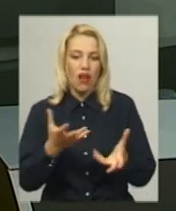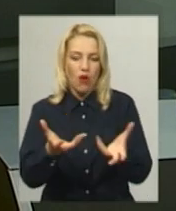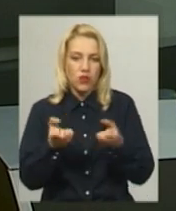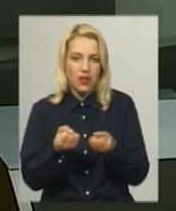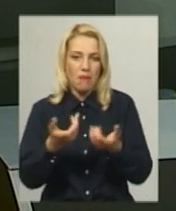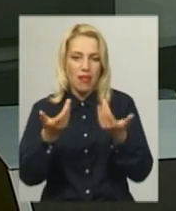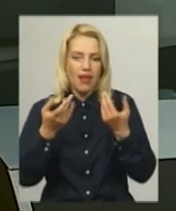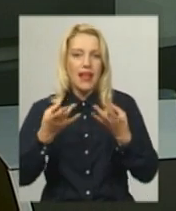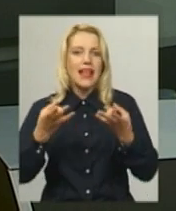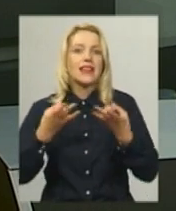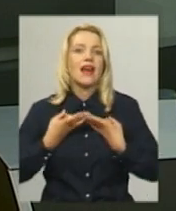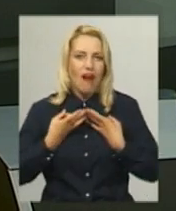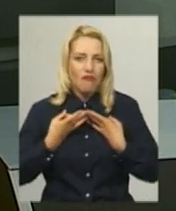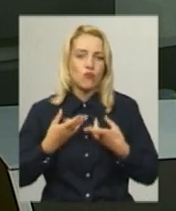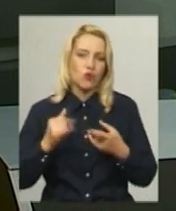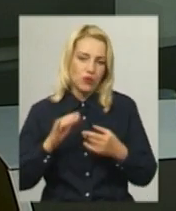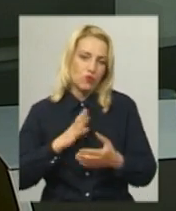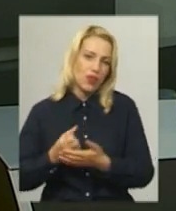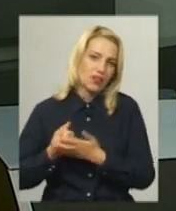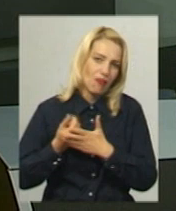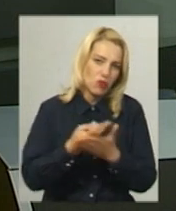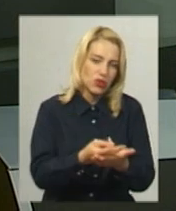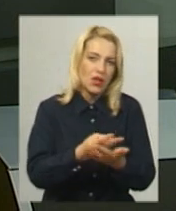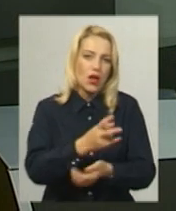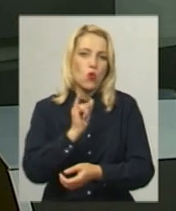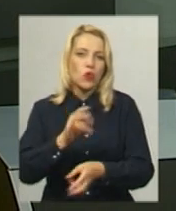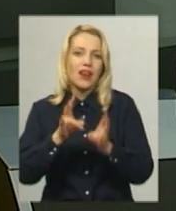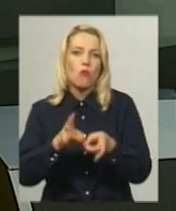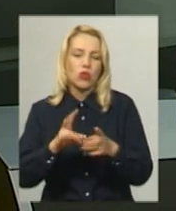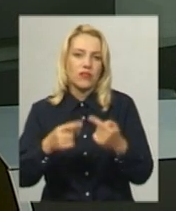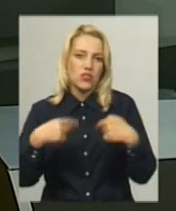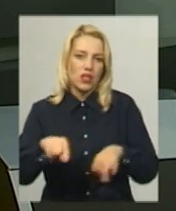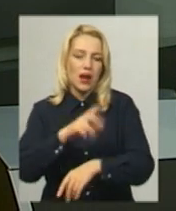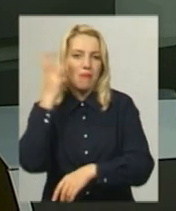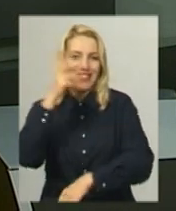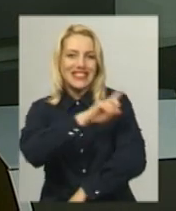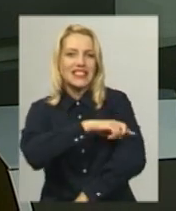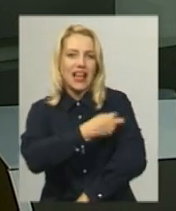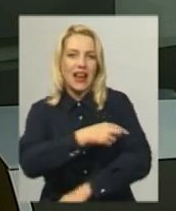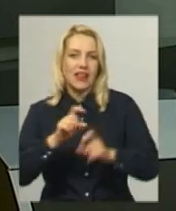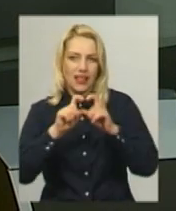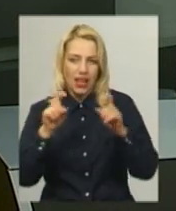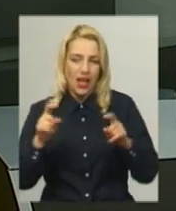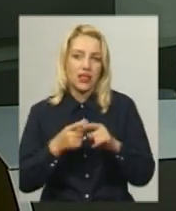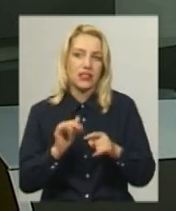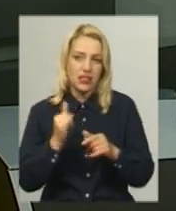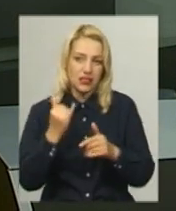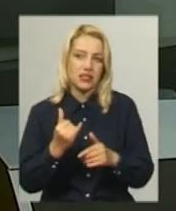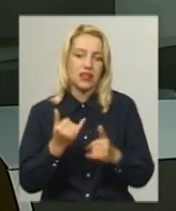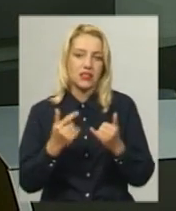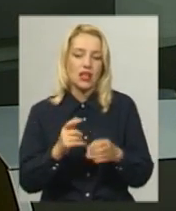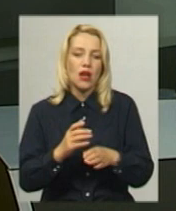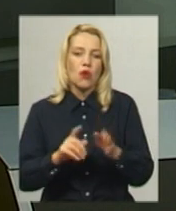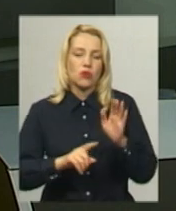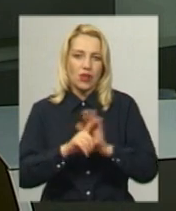тіла і була госпіталізована в травматологічне відділення Хмельницької міської лікарні. За цим фактом відкрито кримінальне провадження за частиною